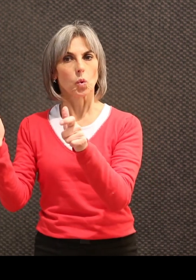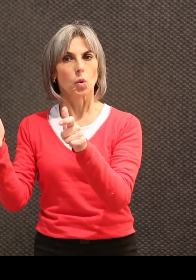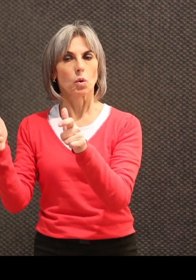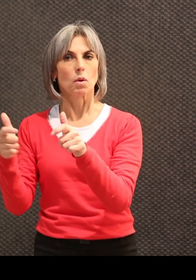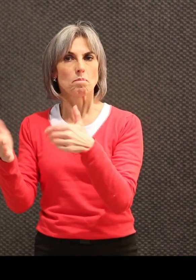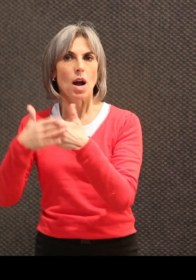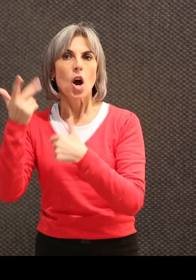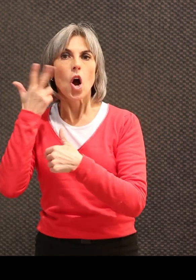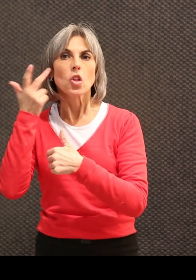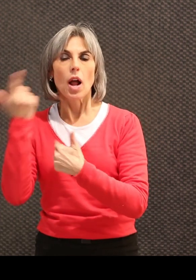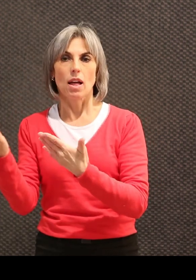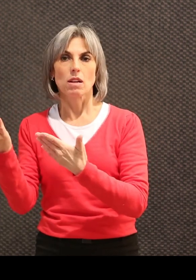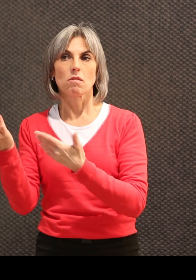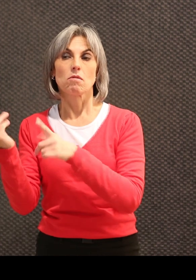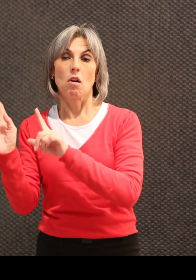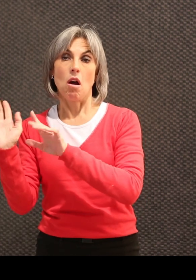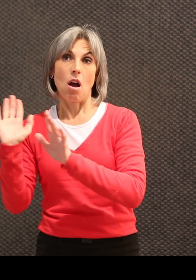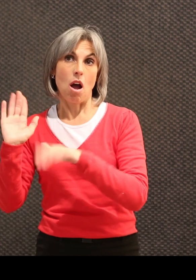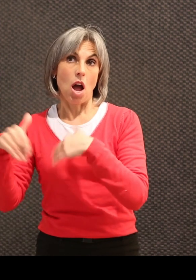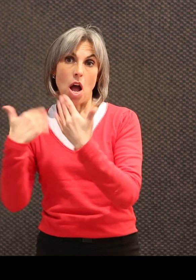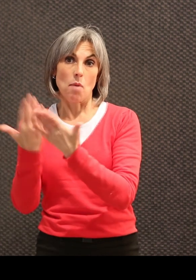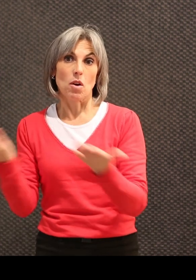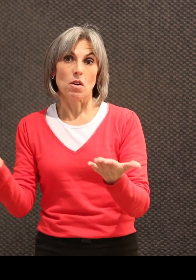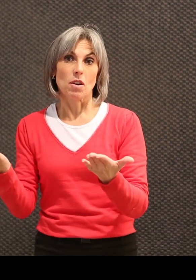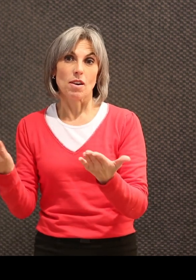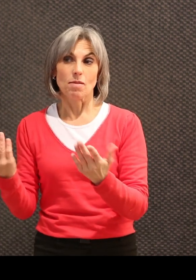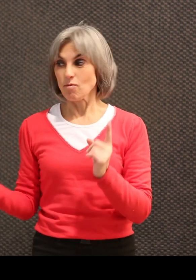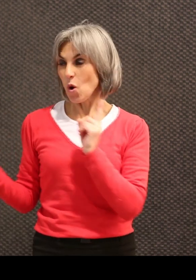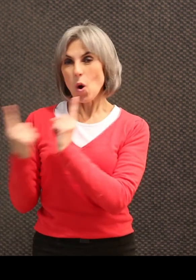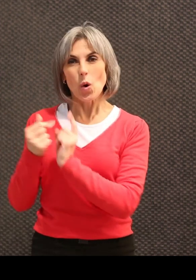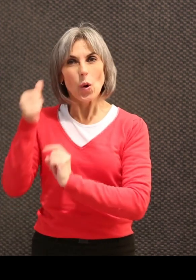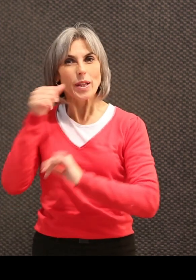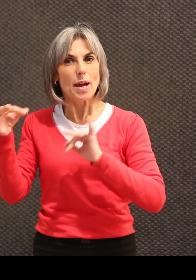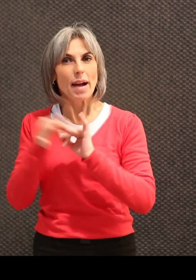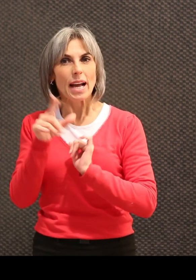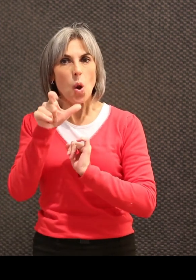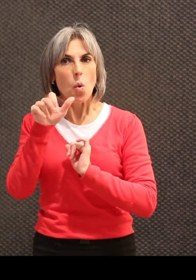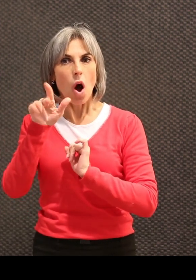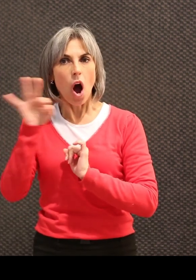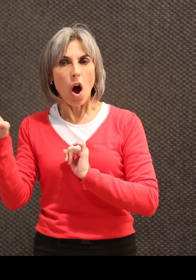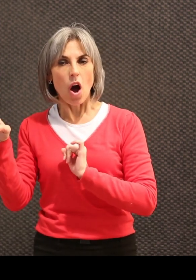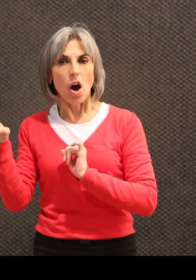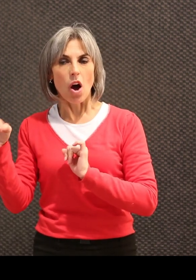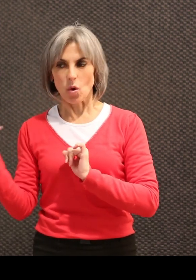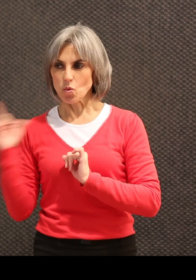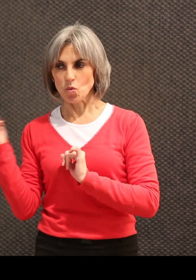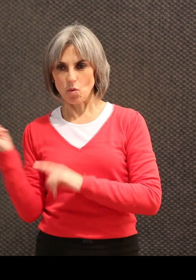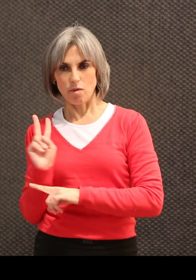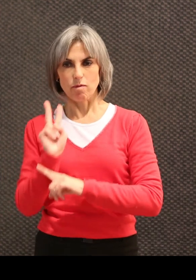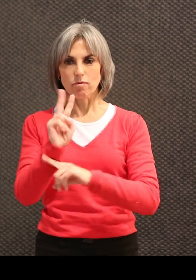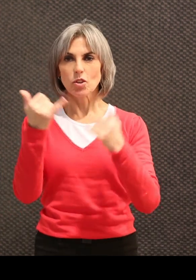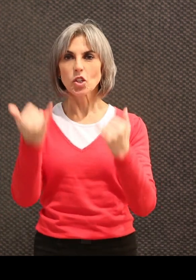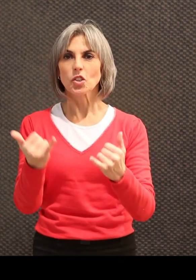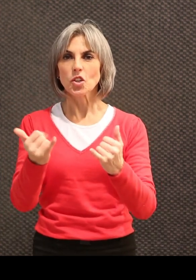Anderlecht. Et puis, j'ai rencontré Laurent, qui est mon mari, et nous sommes venus ici pour